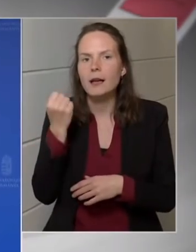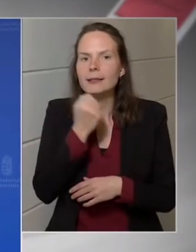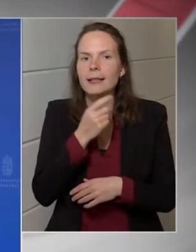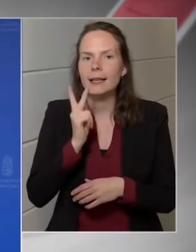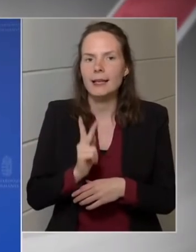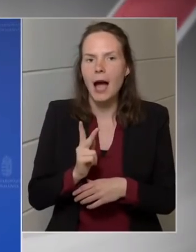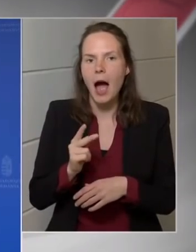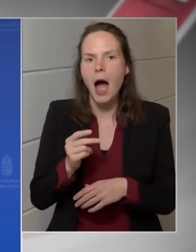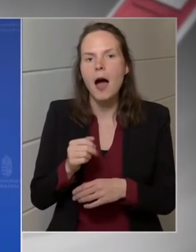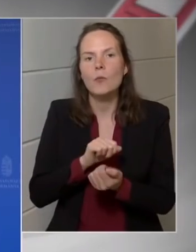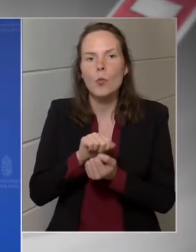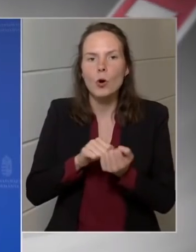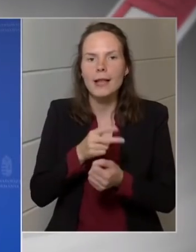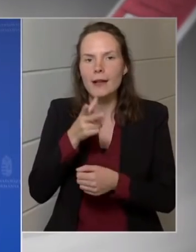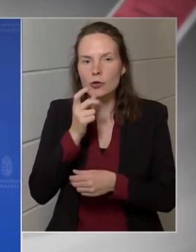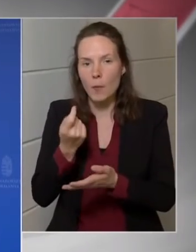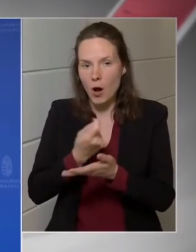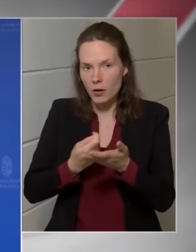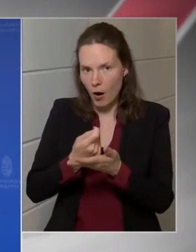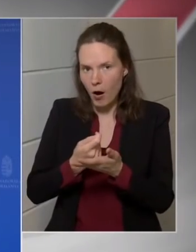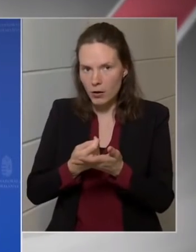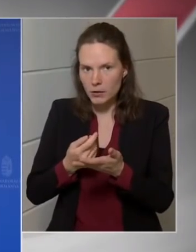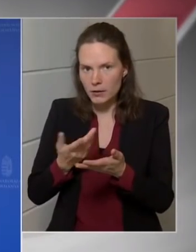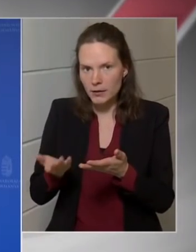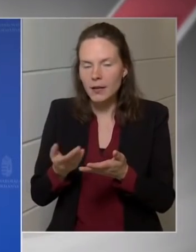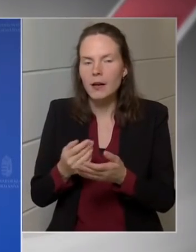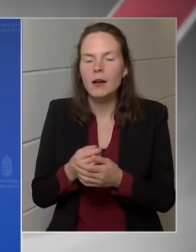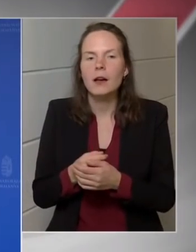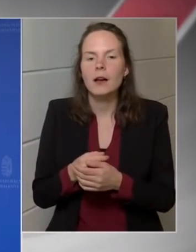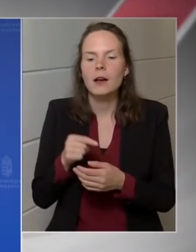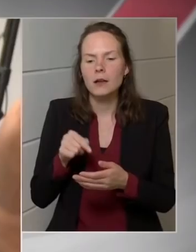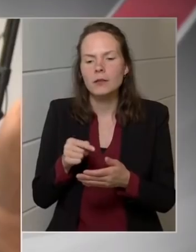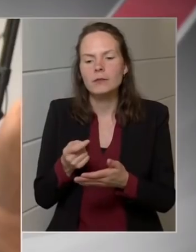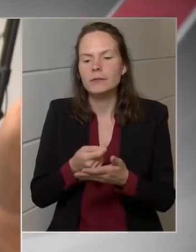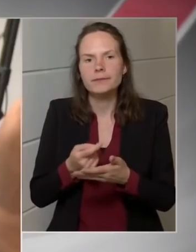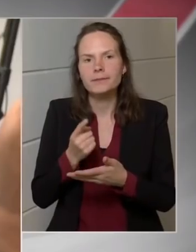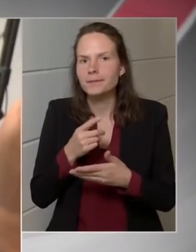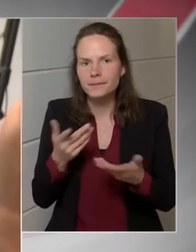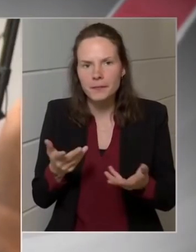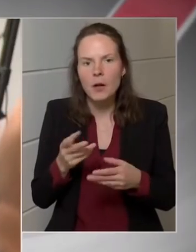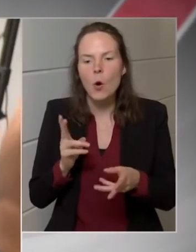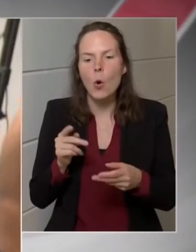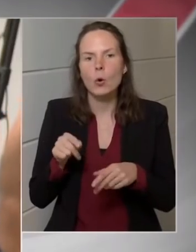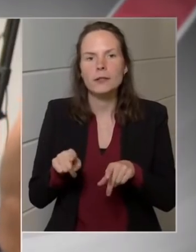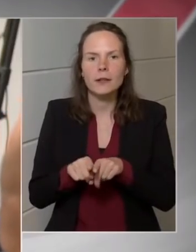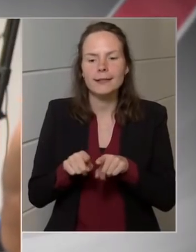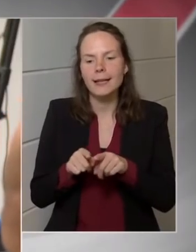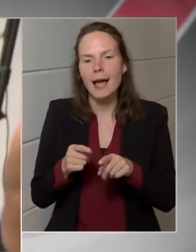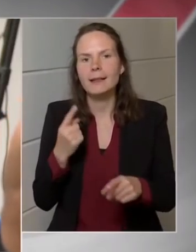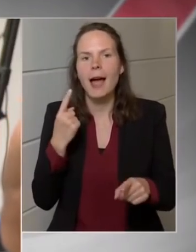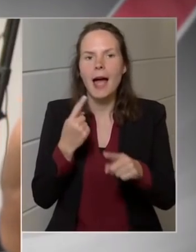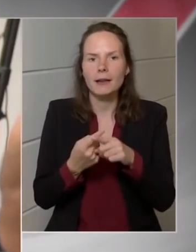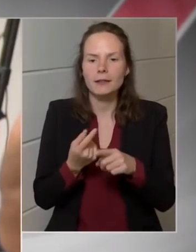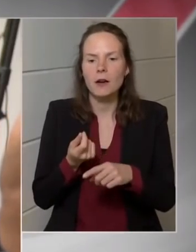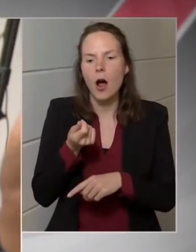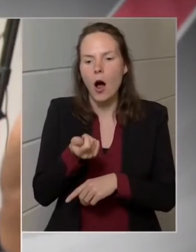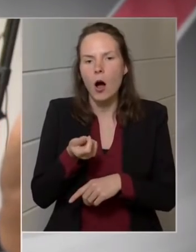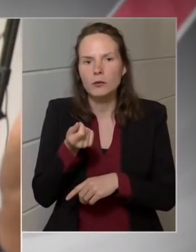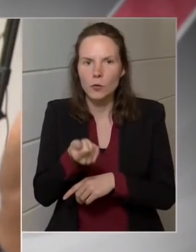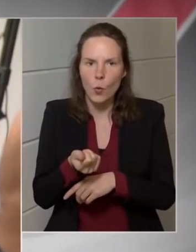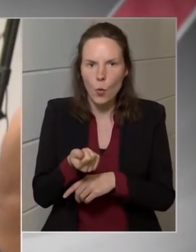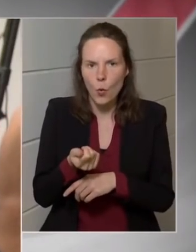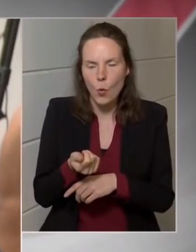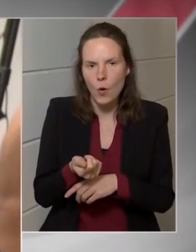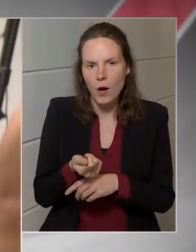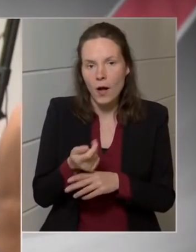Mindszer hozzáfűzni valami? Teljes volt a Nem tudom, hogy Gólyás miniszter úr látta-e a D.K. Smolnár